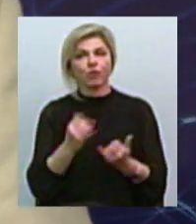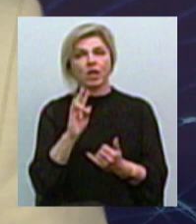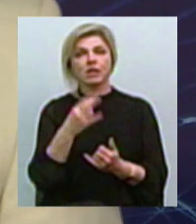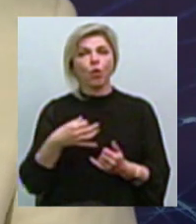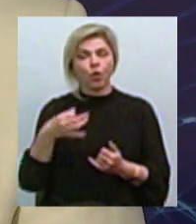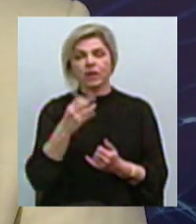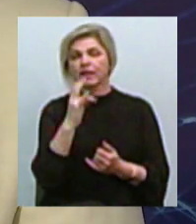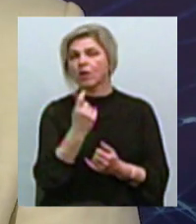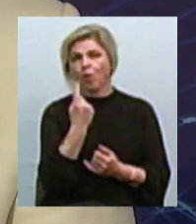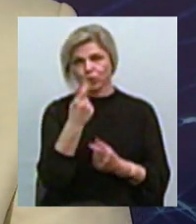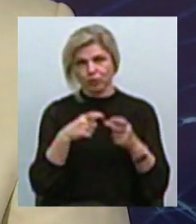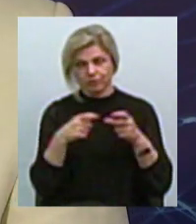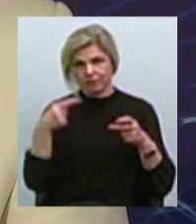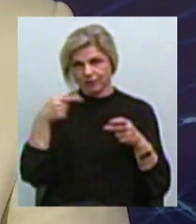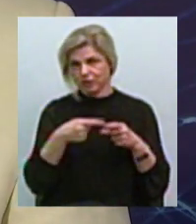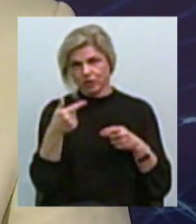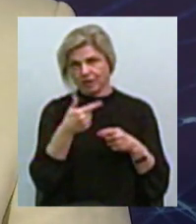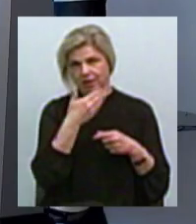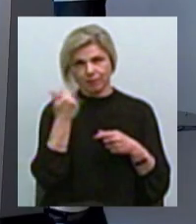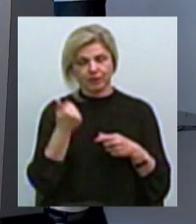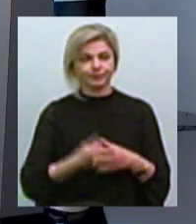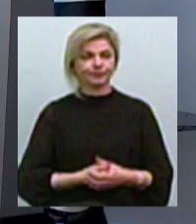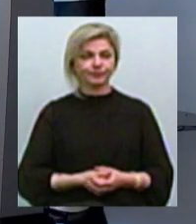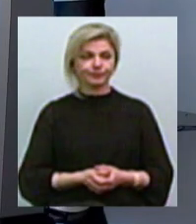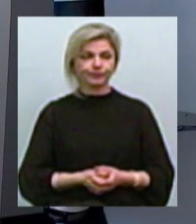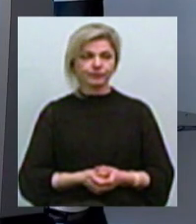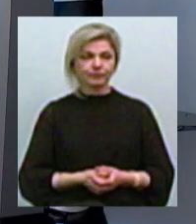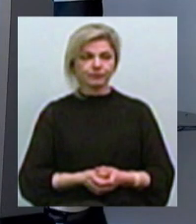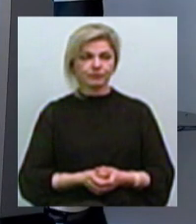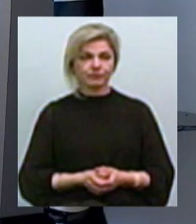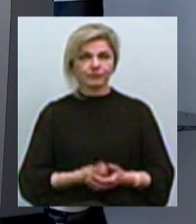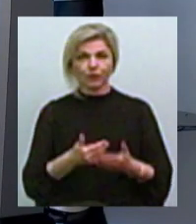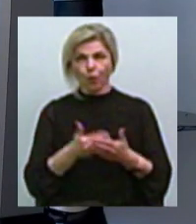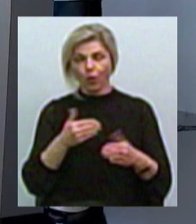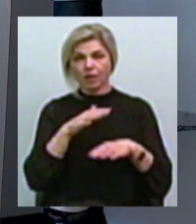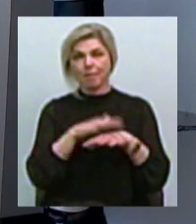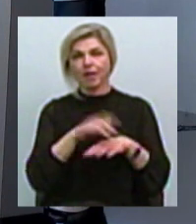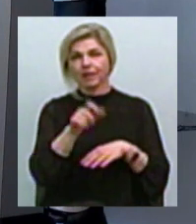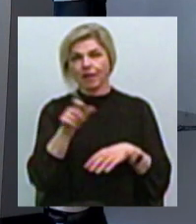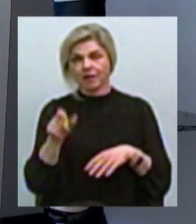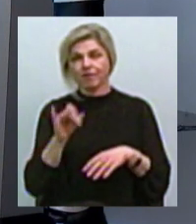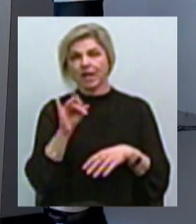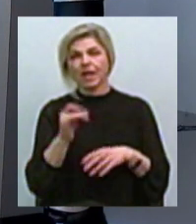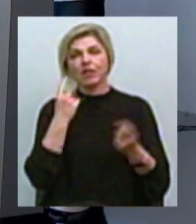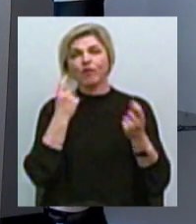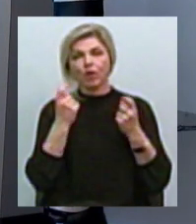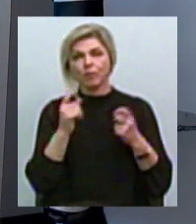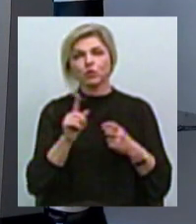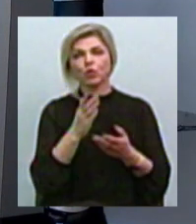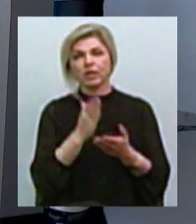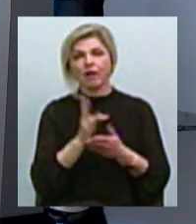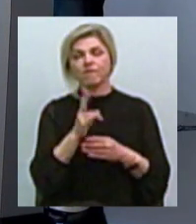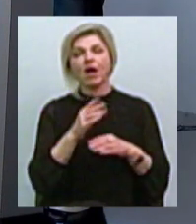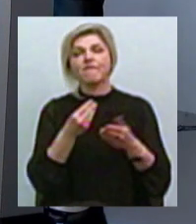жодної нема Від банкірів? Так, і від банкірів також, а також через джерела інформації, які є у фінансових